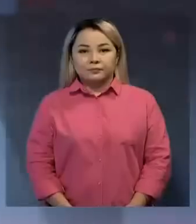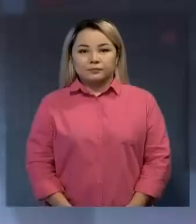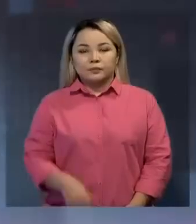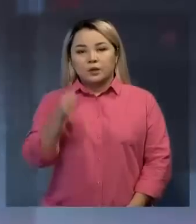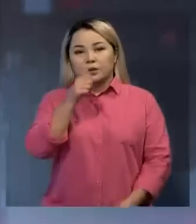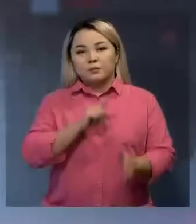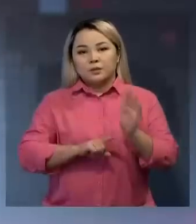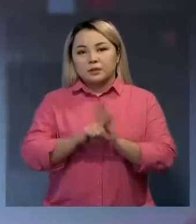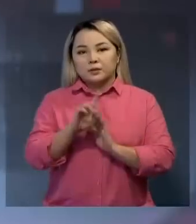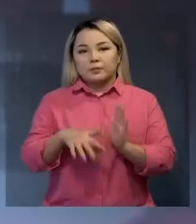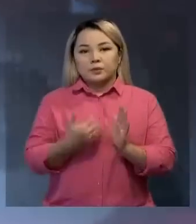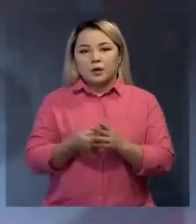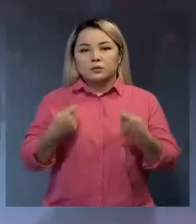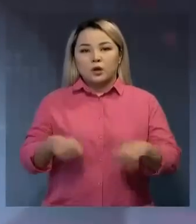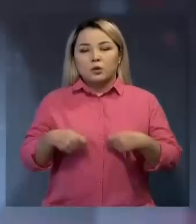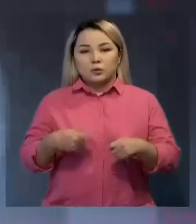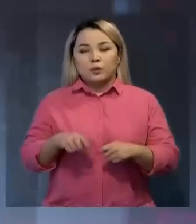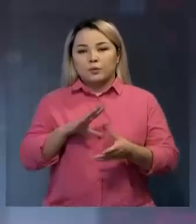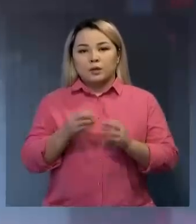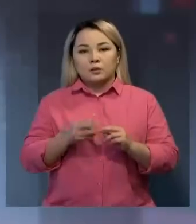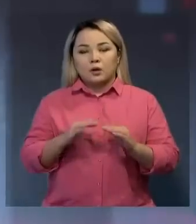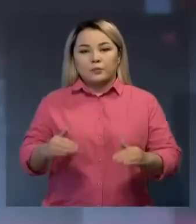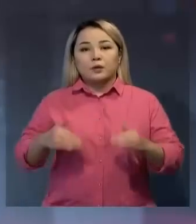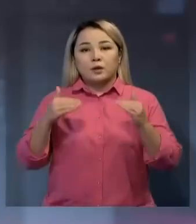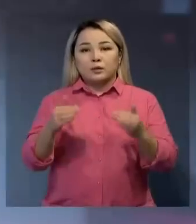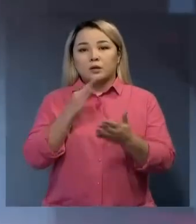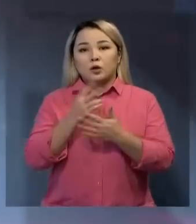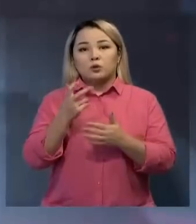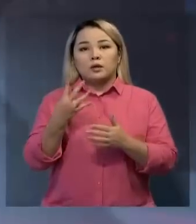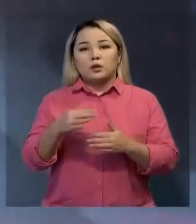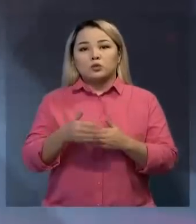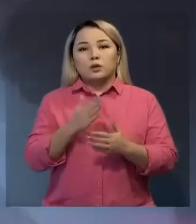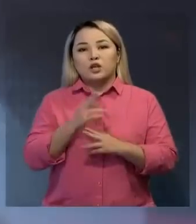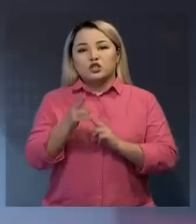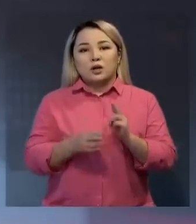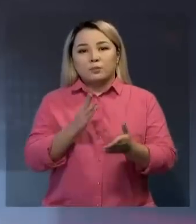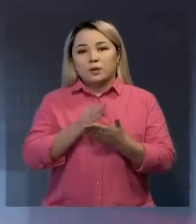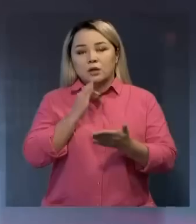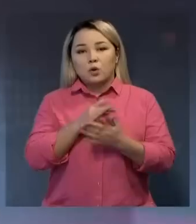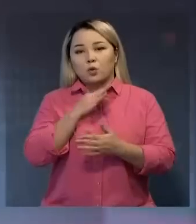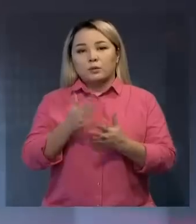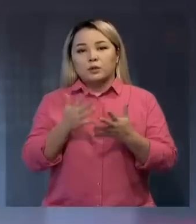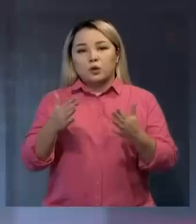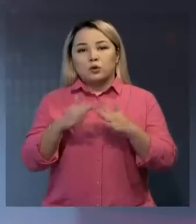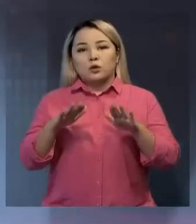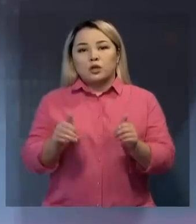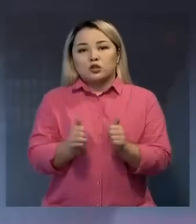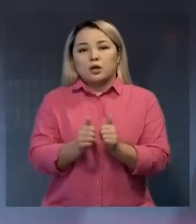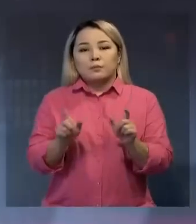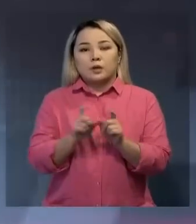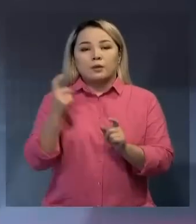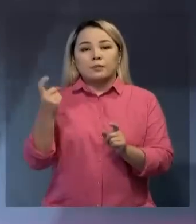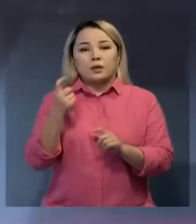Жыл басынан бері сауда үстемесінің асып кетуіне байланысты 340-қа жоқшағым түскен. Көбіне көб үйдің жаңдағы